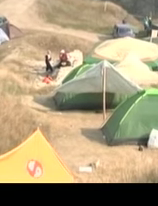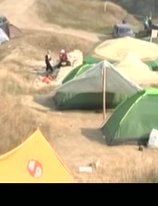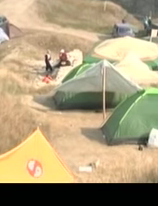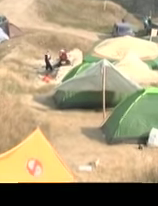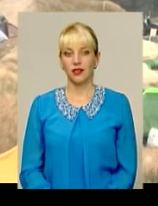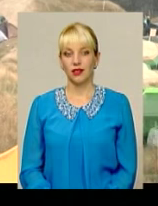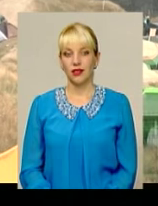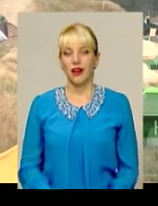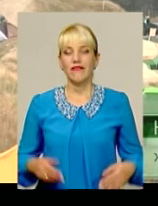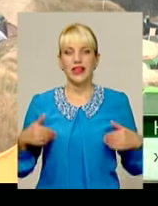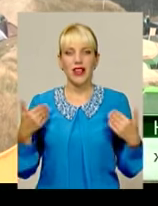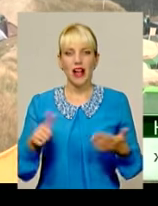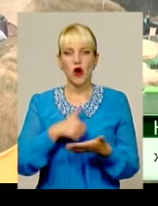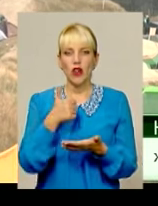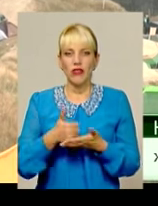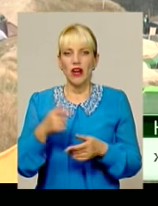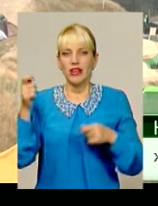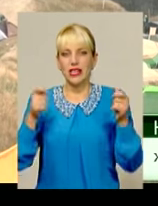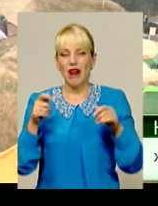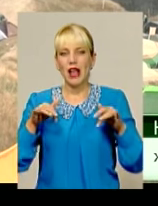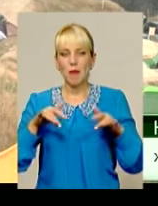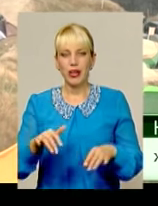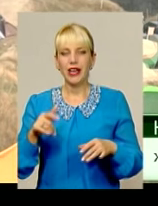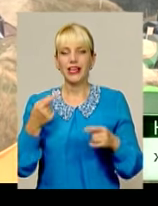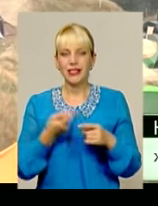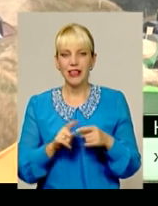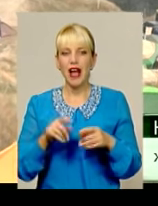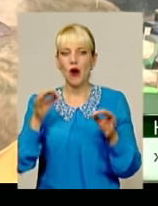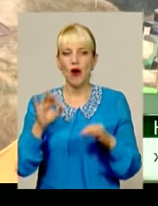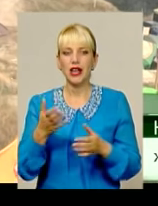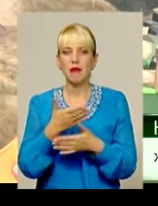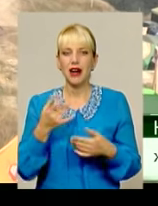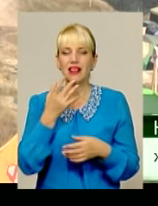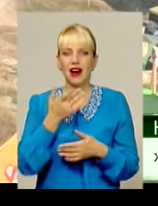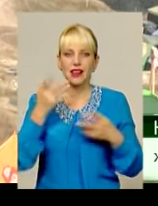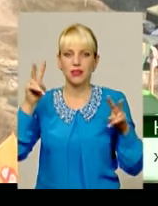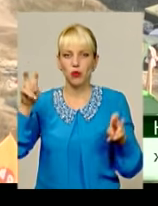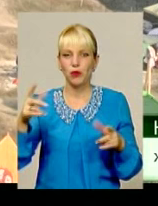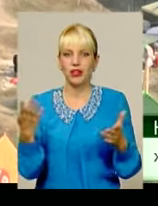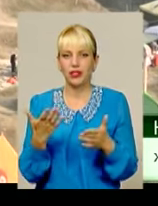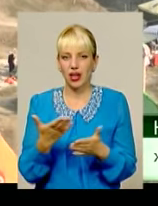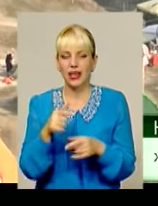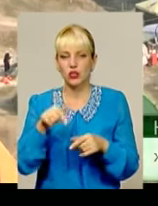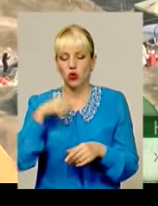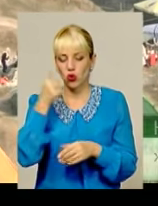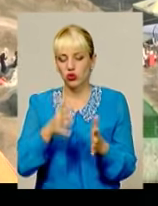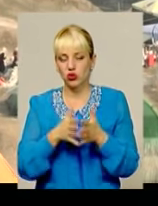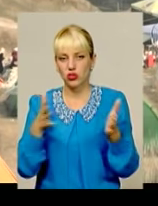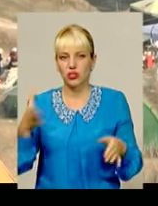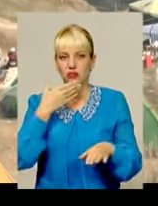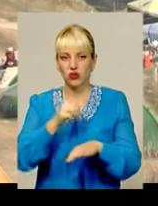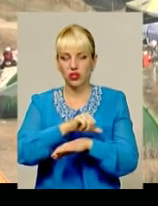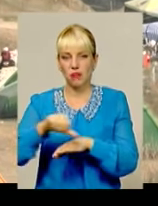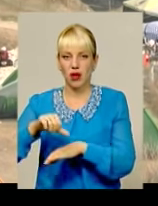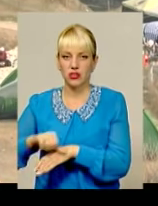Вітання із головної фестивальної події цієї осені «Ми на республіці», яка цьогоріч значно розширила свої